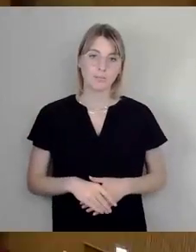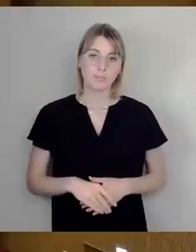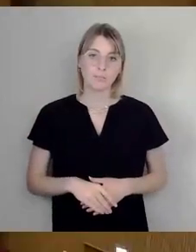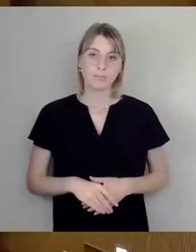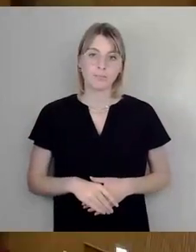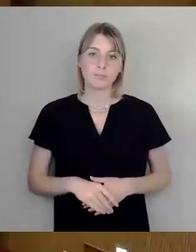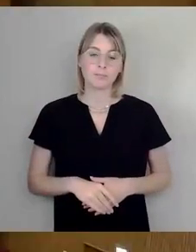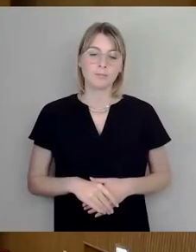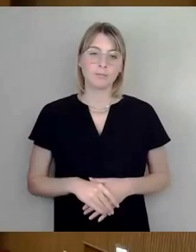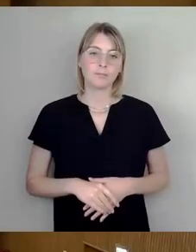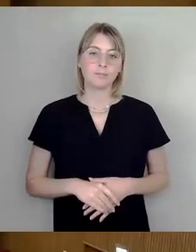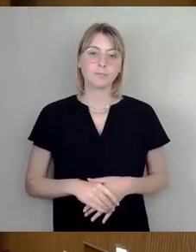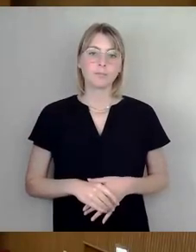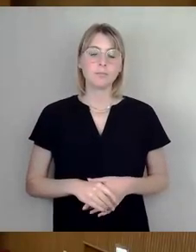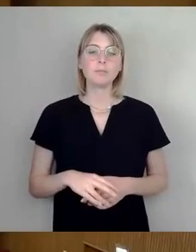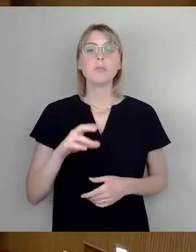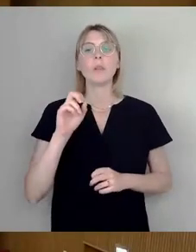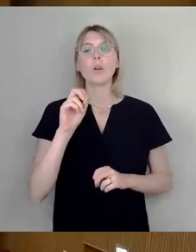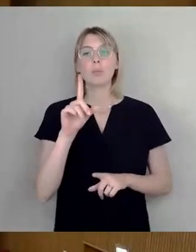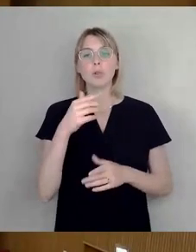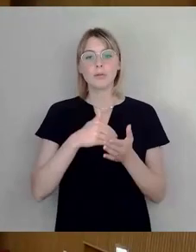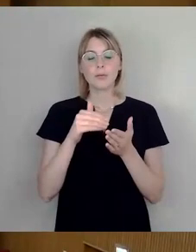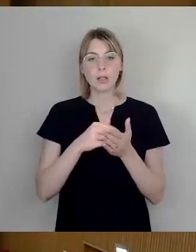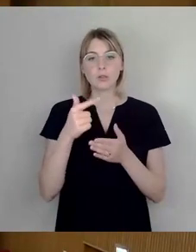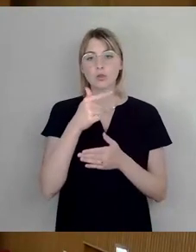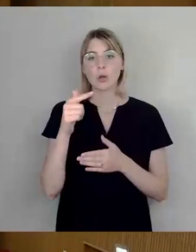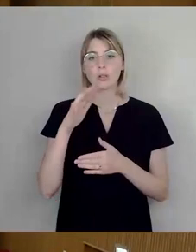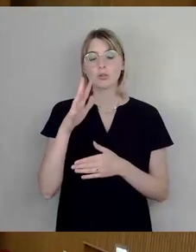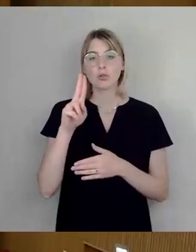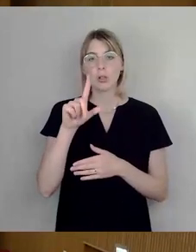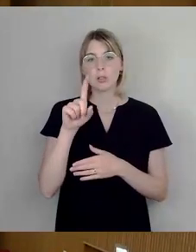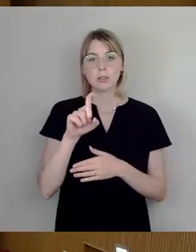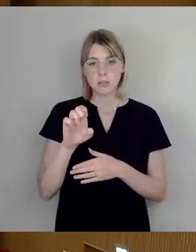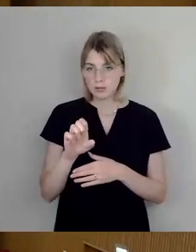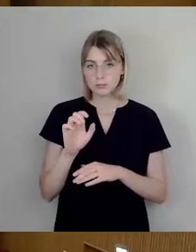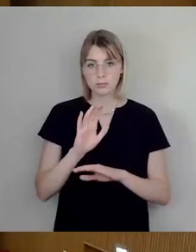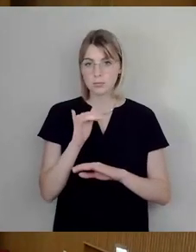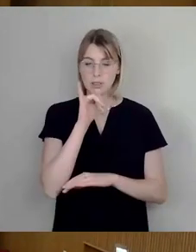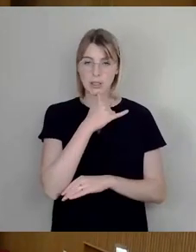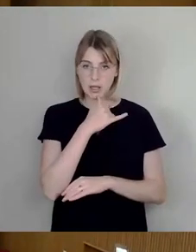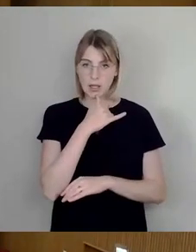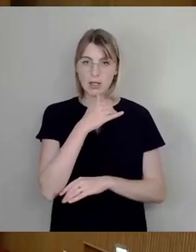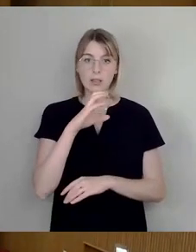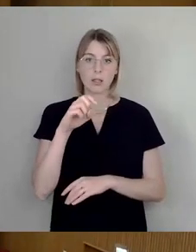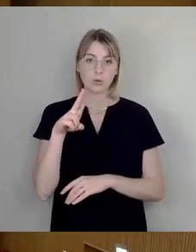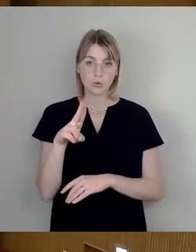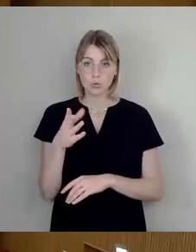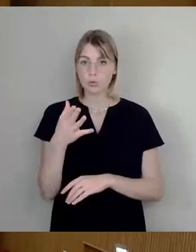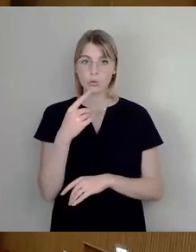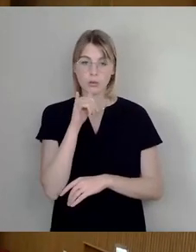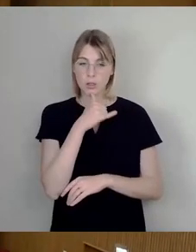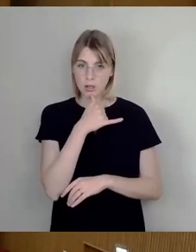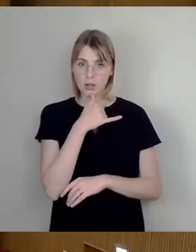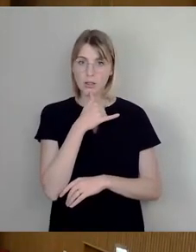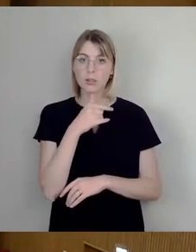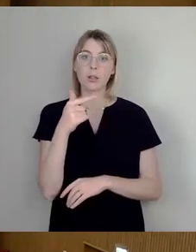Okay, dann machen wir weiter. Thorsten Schulze das Wort gewünscht, sehe ich gerade, nein, okay, CDU das Wort gewünscht, nein, dann Thilo